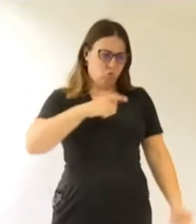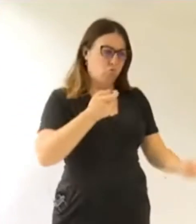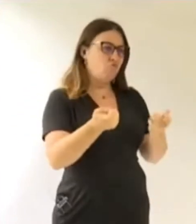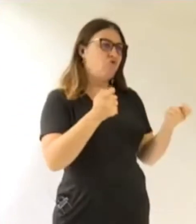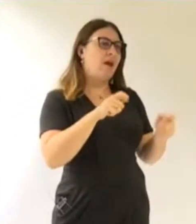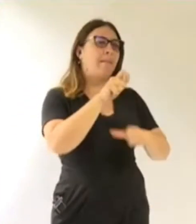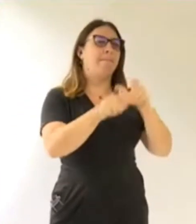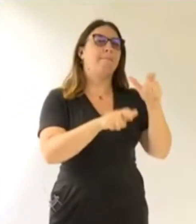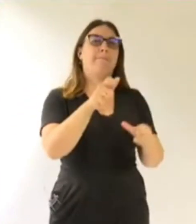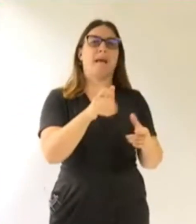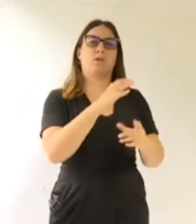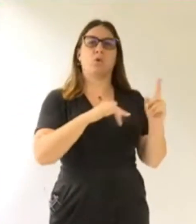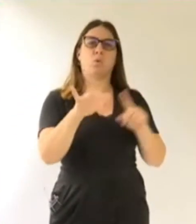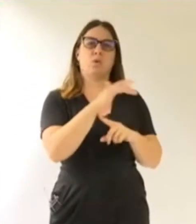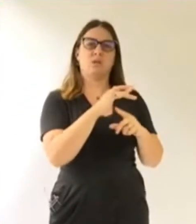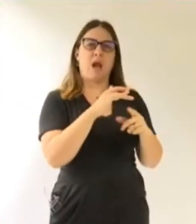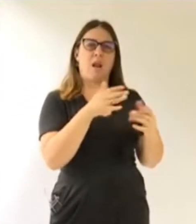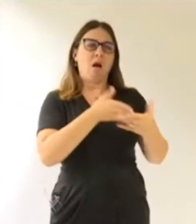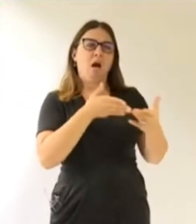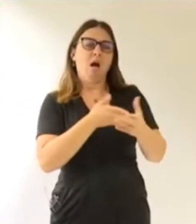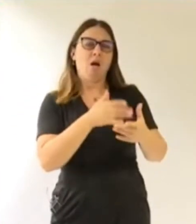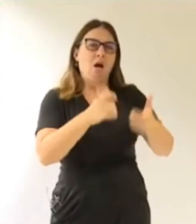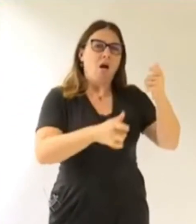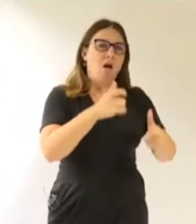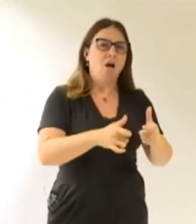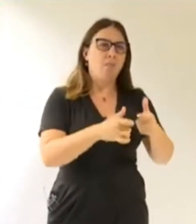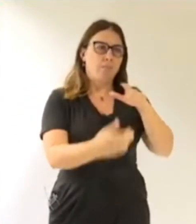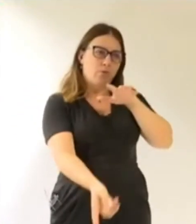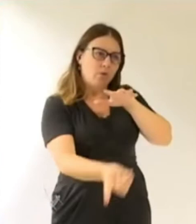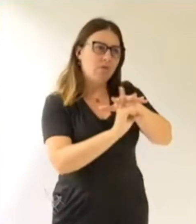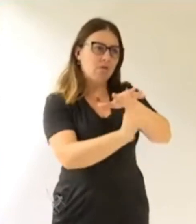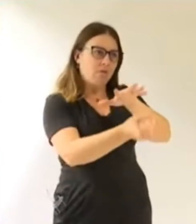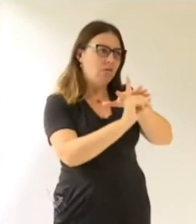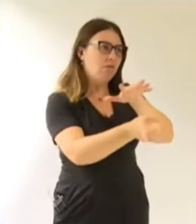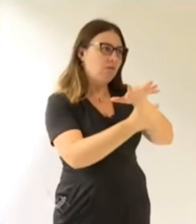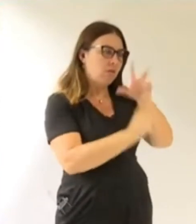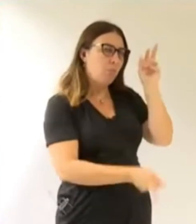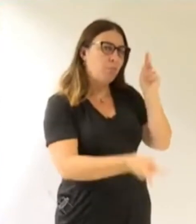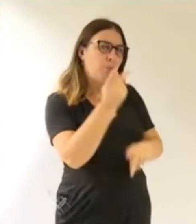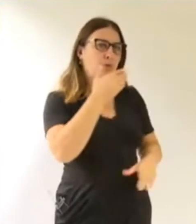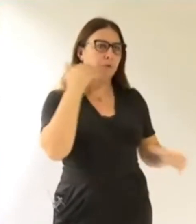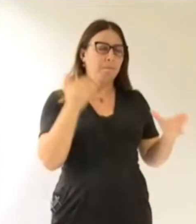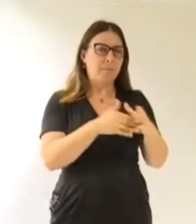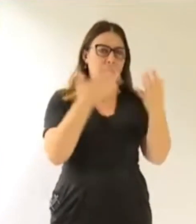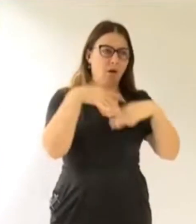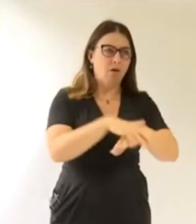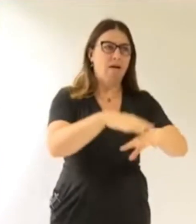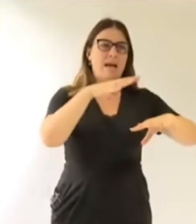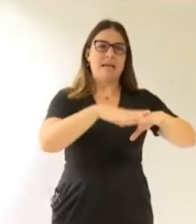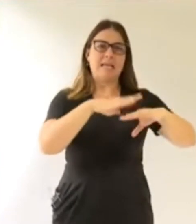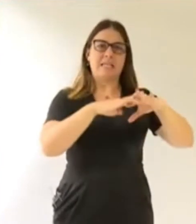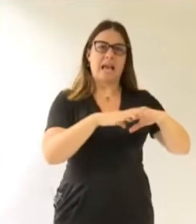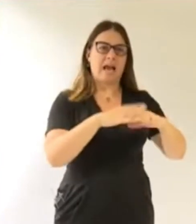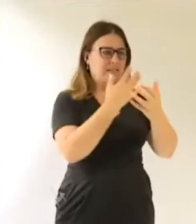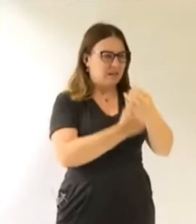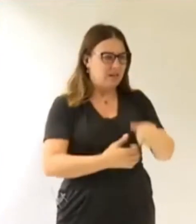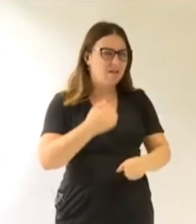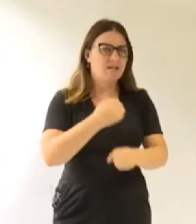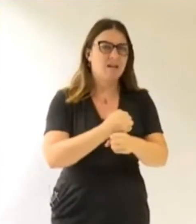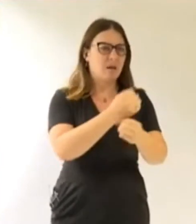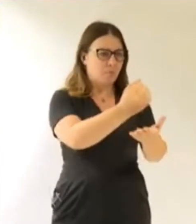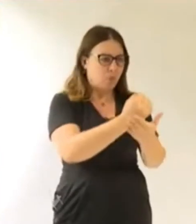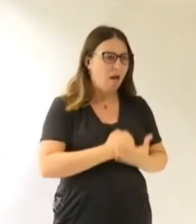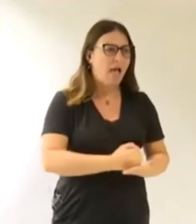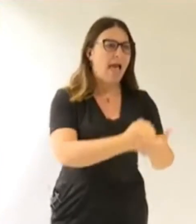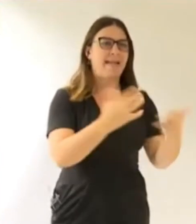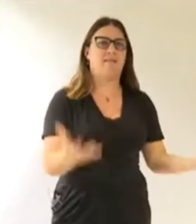personnes en difficulté sociale pour les insérer mieux et plus grâce à des quartiers extrêmement conçus pour aider à